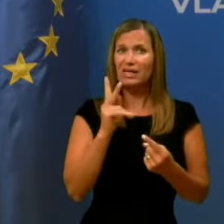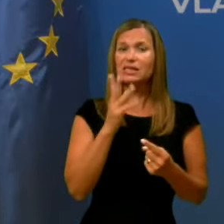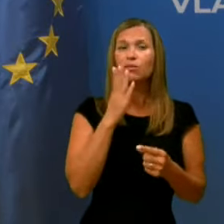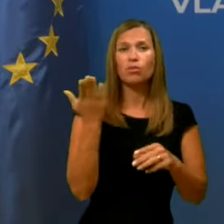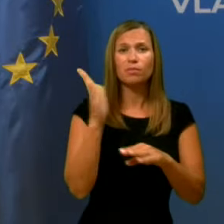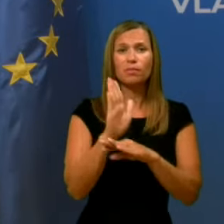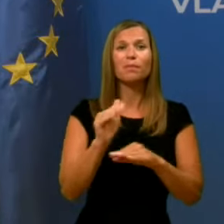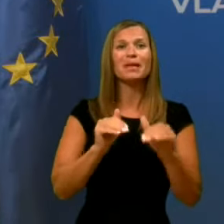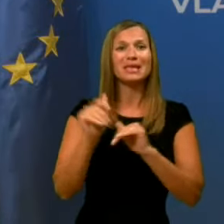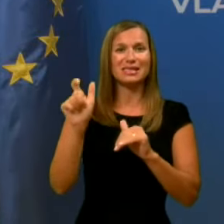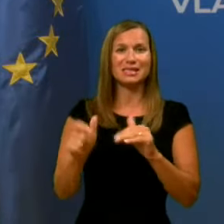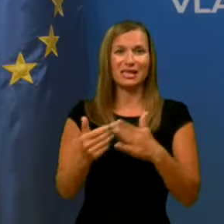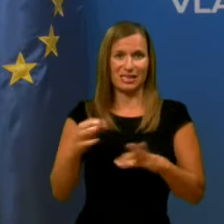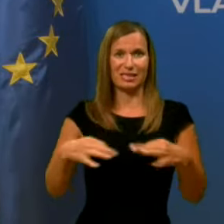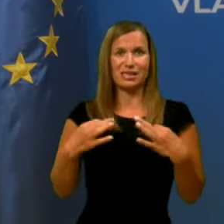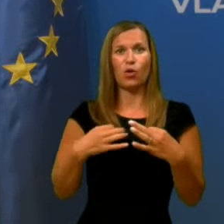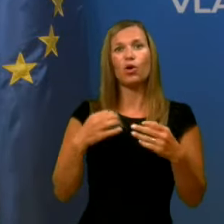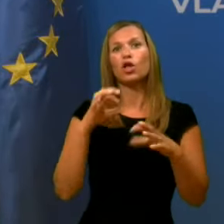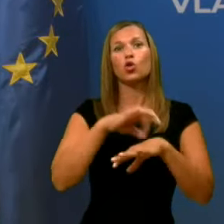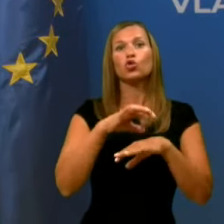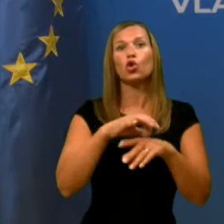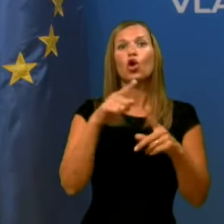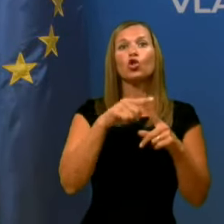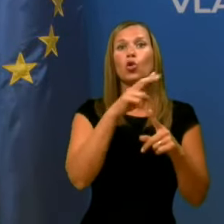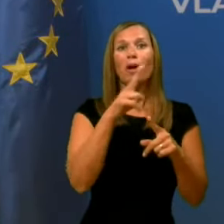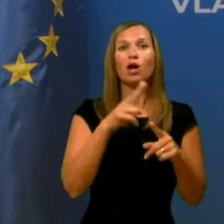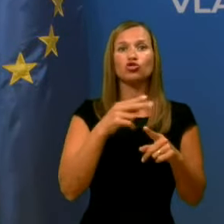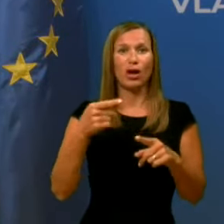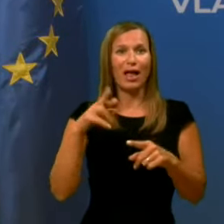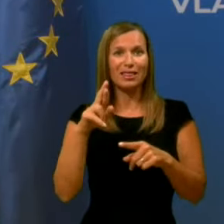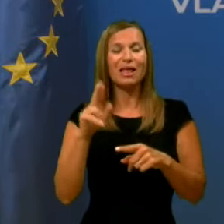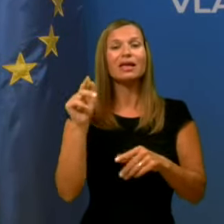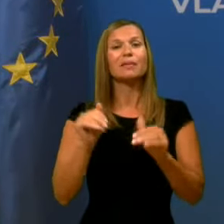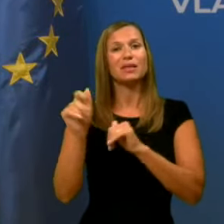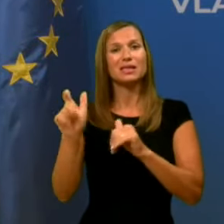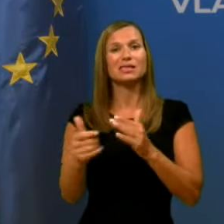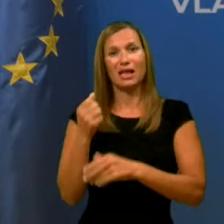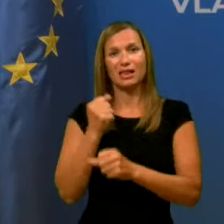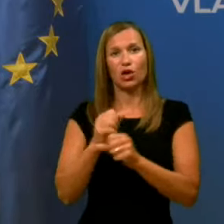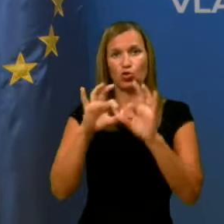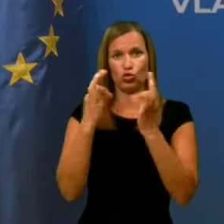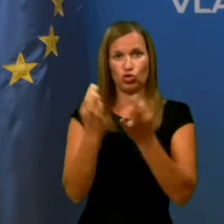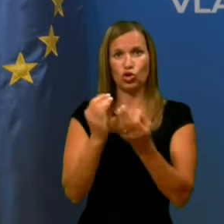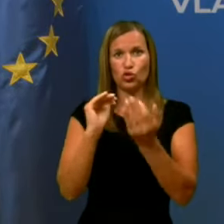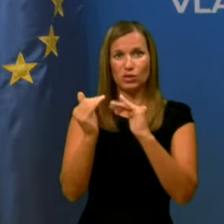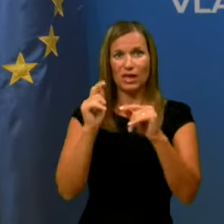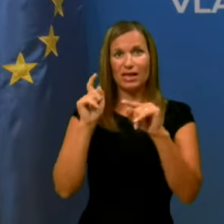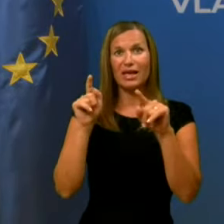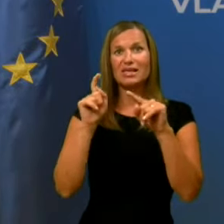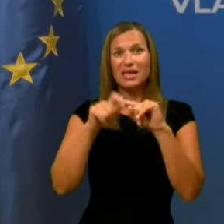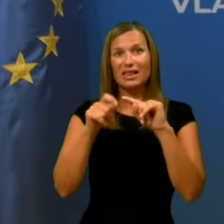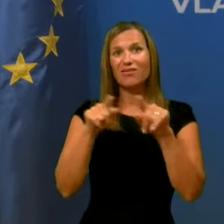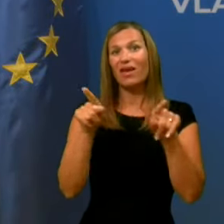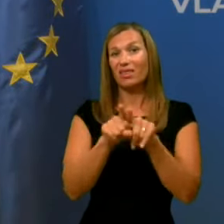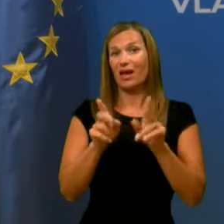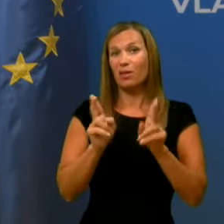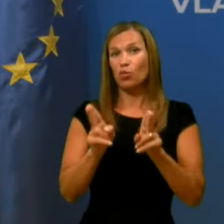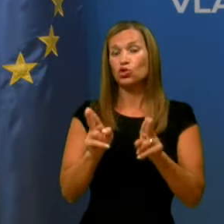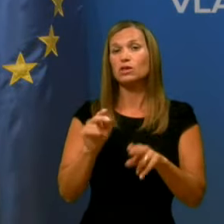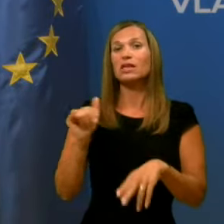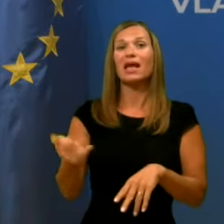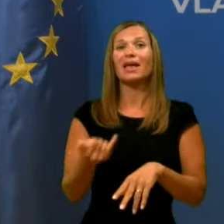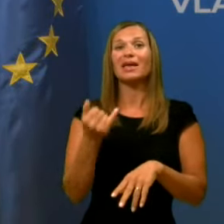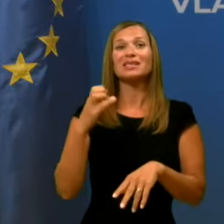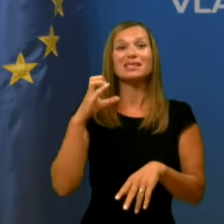minister za zdrave, dr. Tomaš Gantar in minister za delo družinov, socialne zadeve in enake možnosti, Janez Ciglal